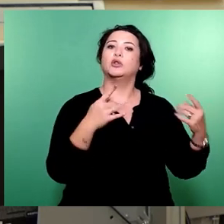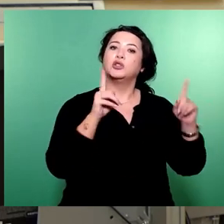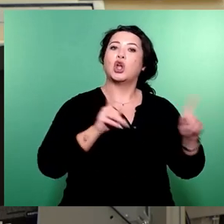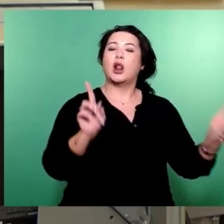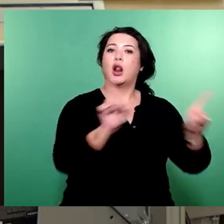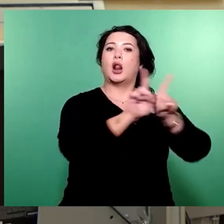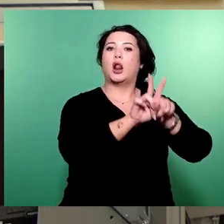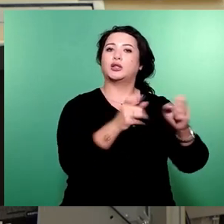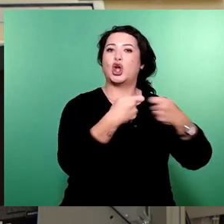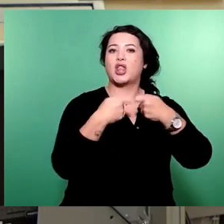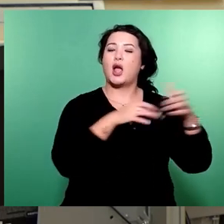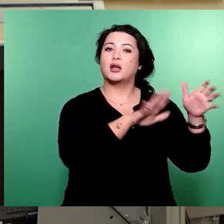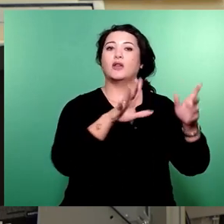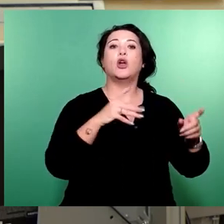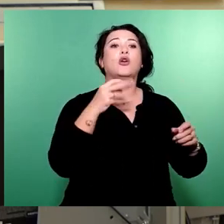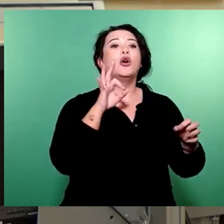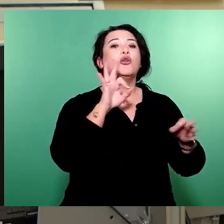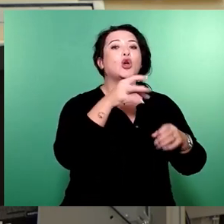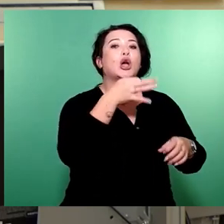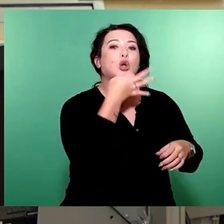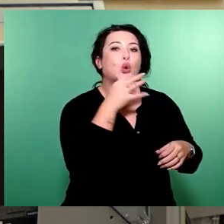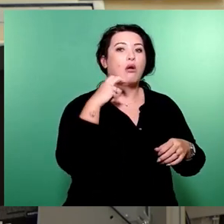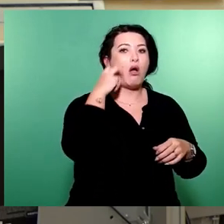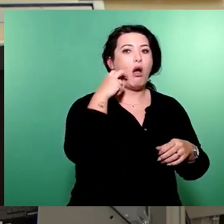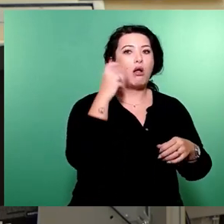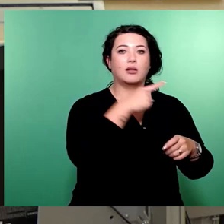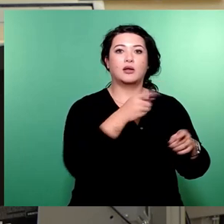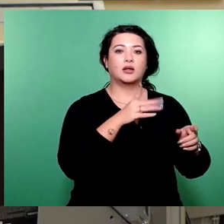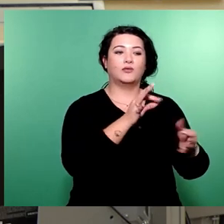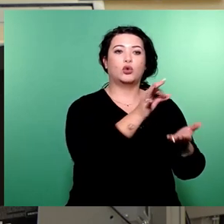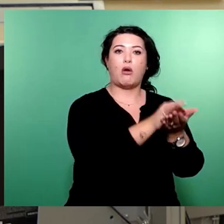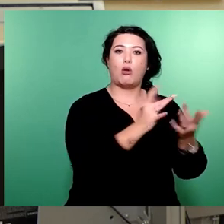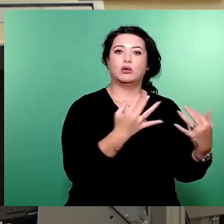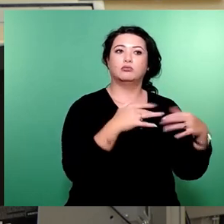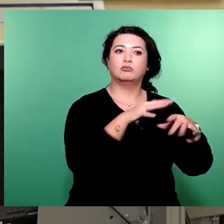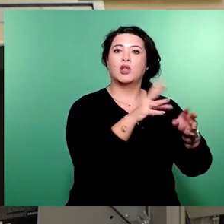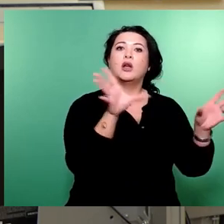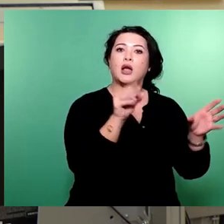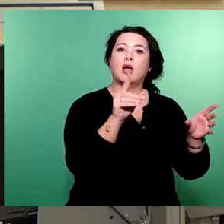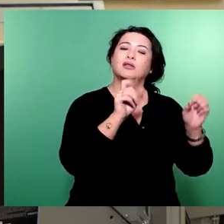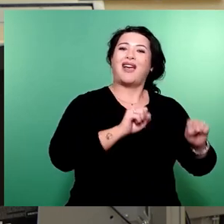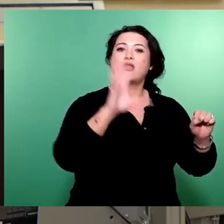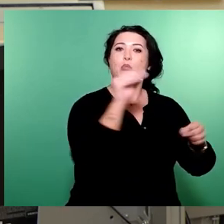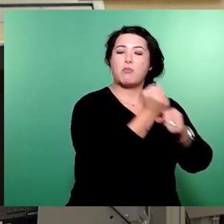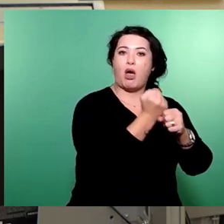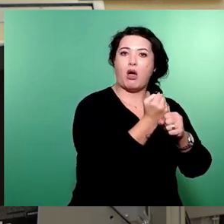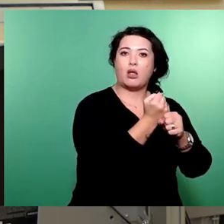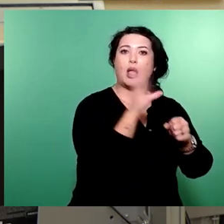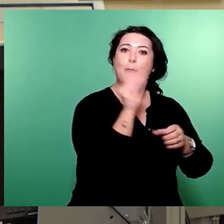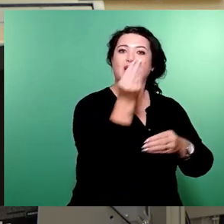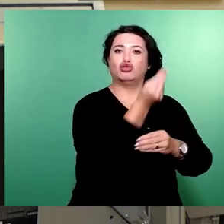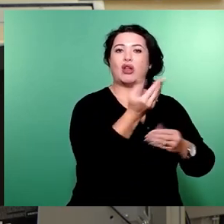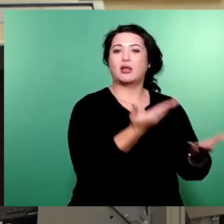Jung und Alt, um dort vor Ort Dinge zu gestalten. All das wäre